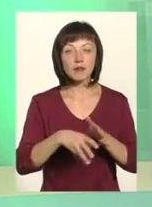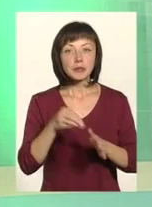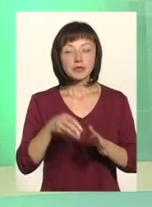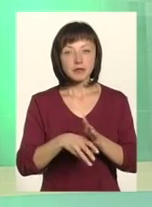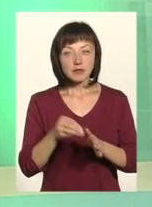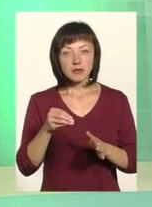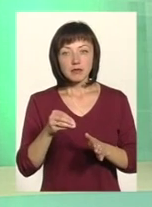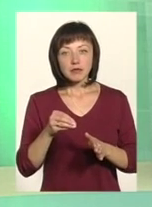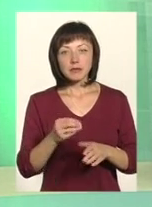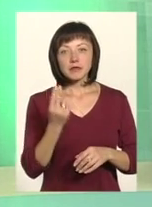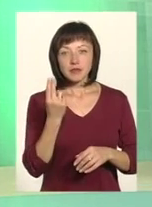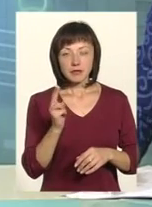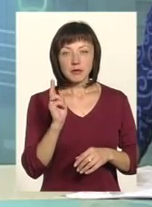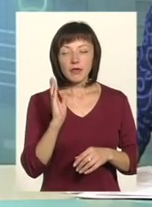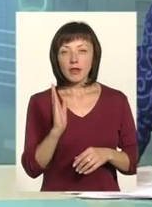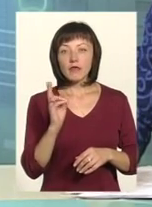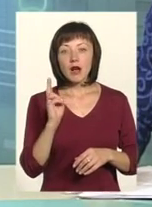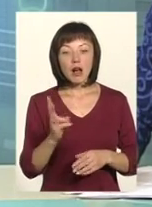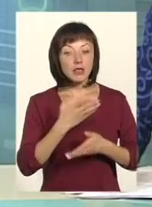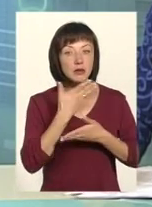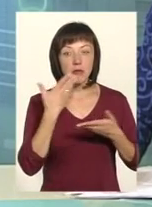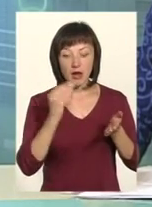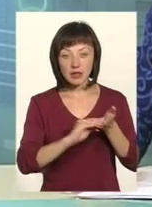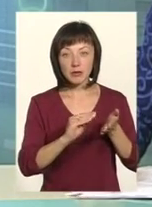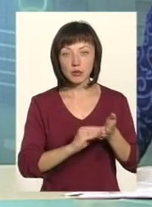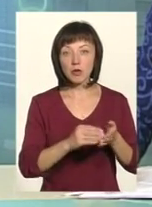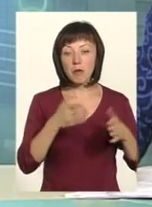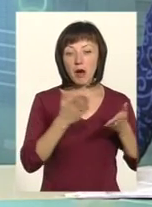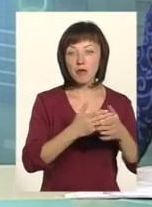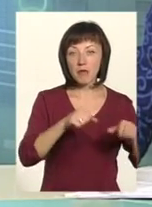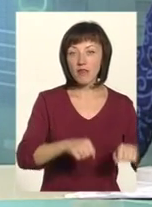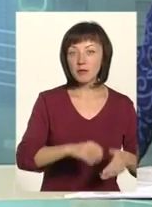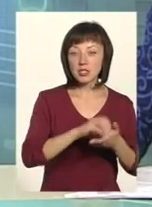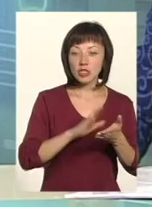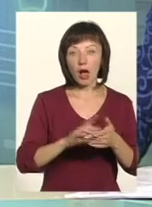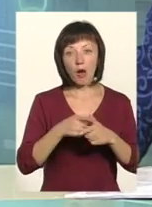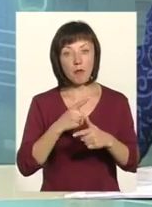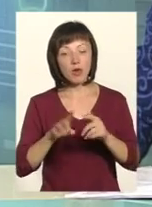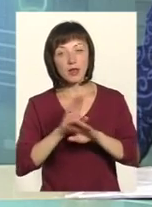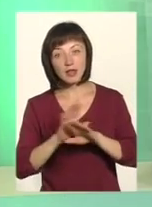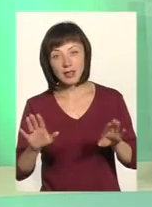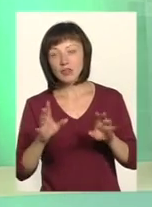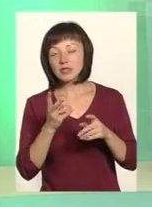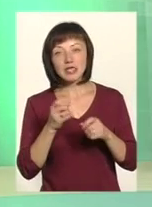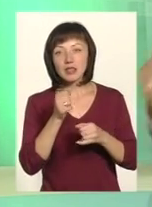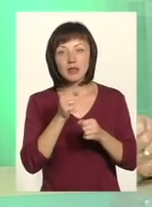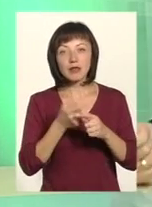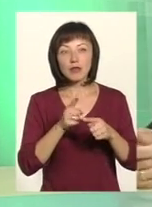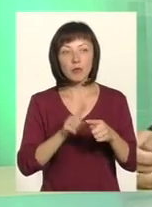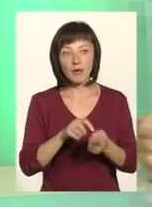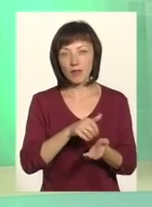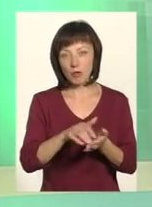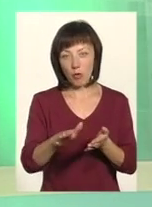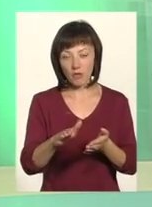законі ЦВК не має, що вони мають право призначати чи мають право не призначати. Там є говорка «можуть», но це не значить, що вони можуть